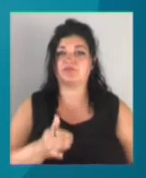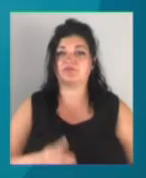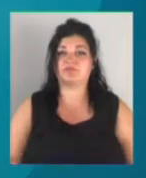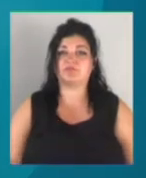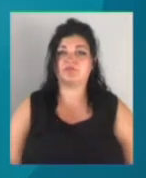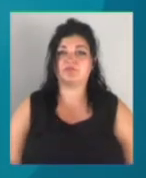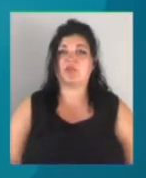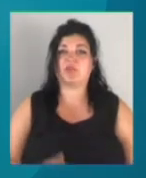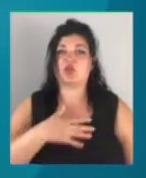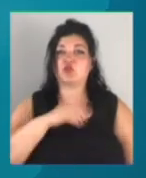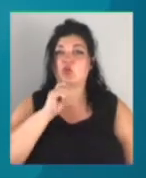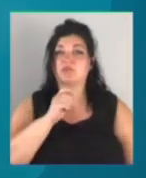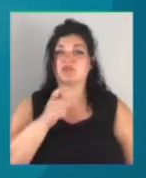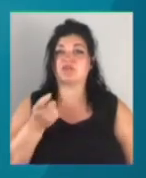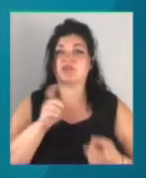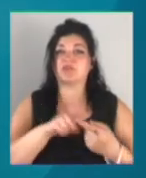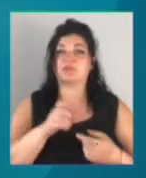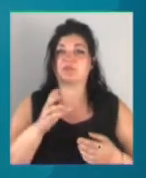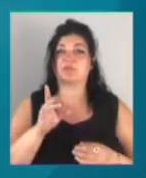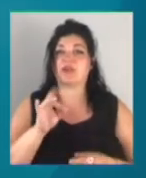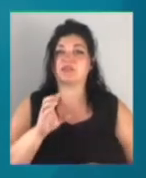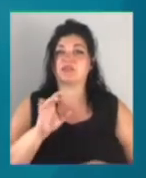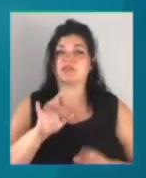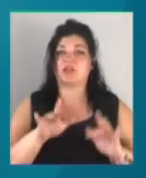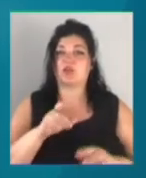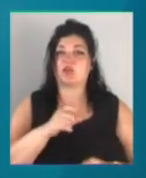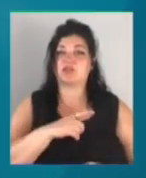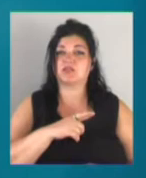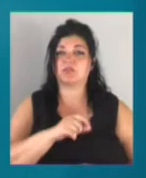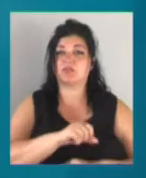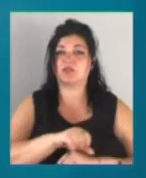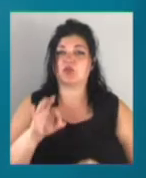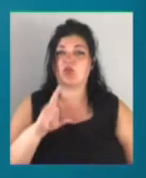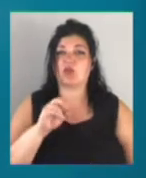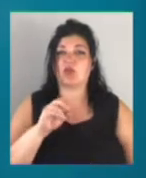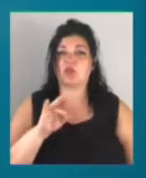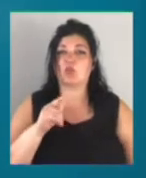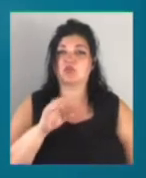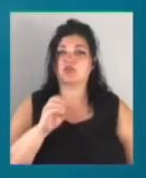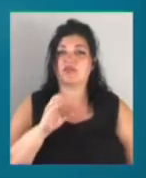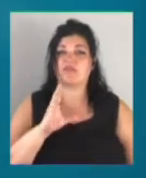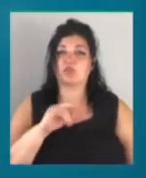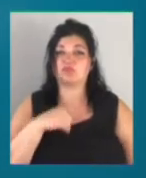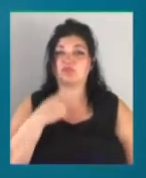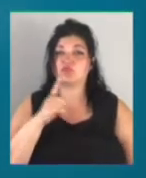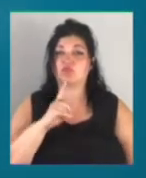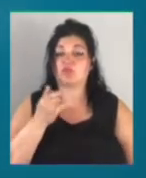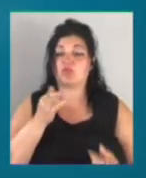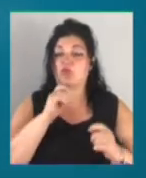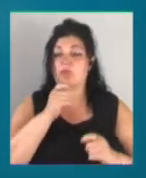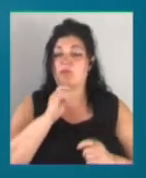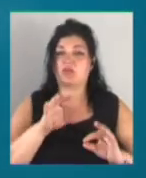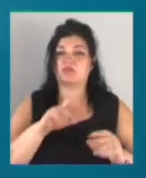Наші кореспонденти зв'язалися із прес-секретаркою одеської митниці Оленою Гусєвою. Вона сказала, наразі коментарі з приводу